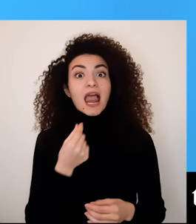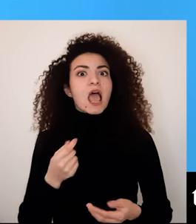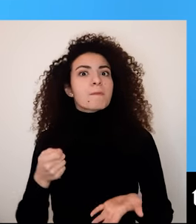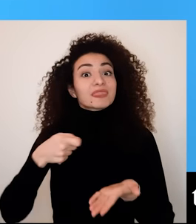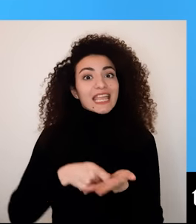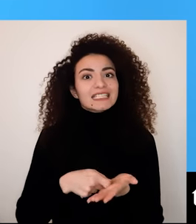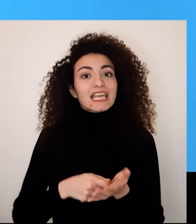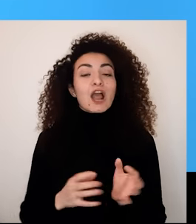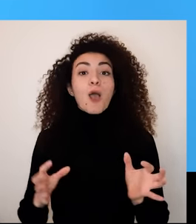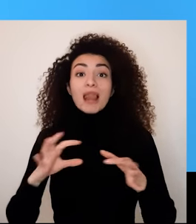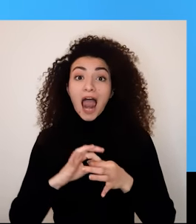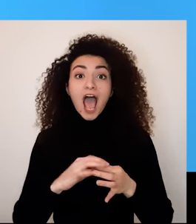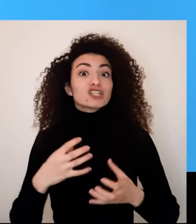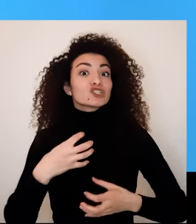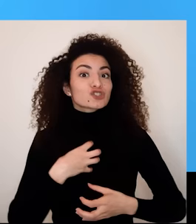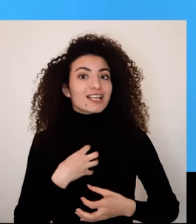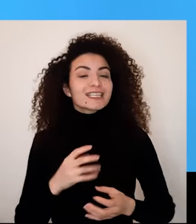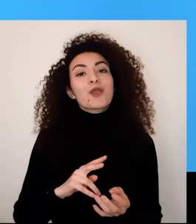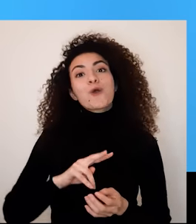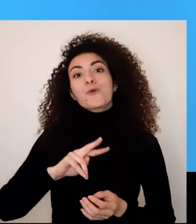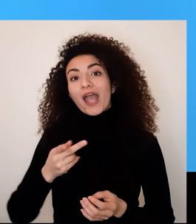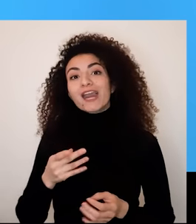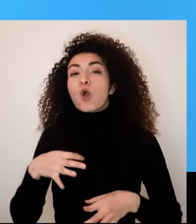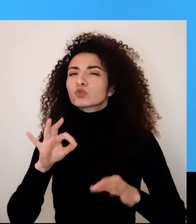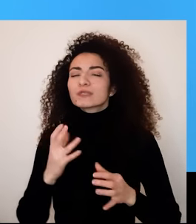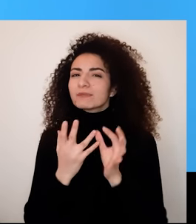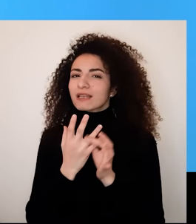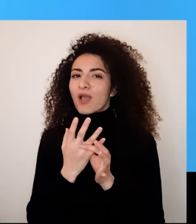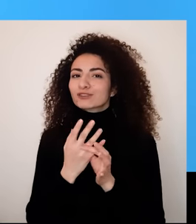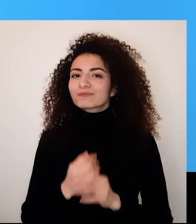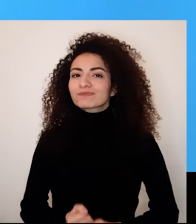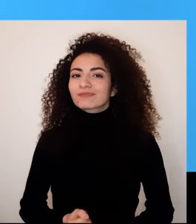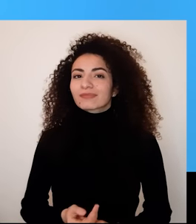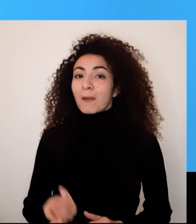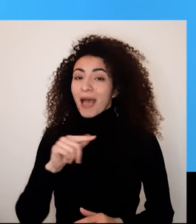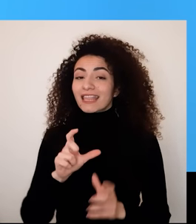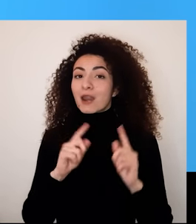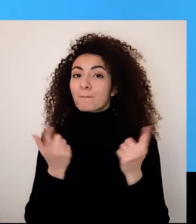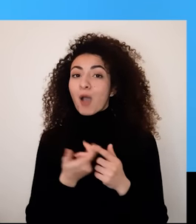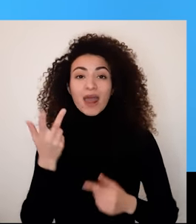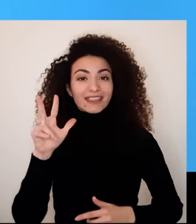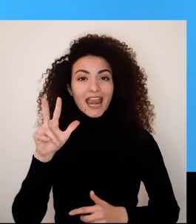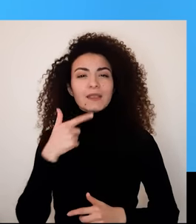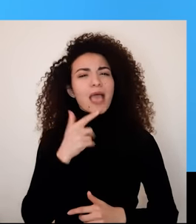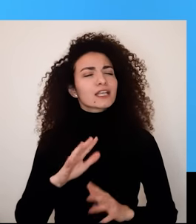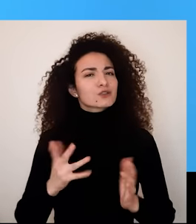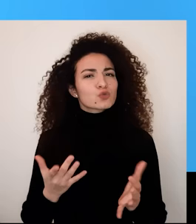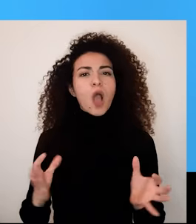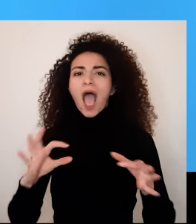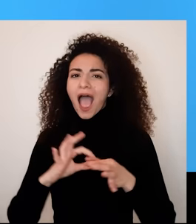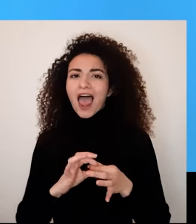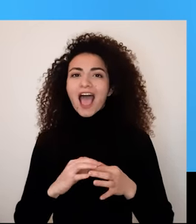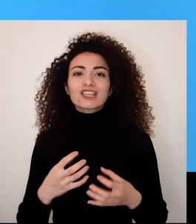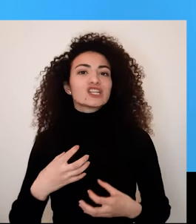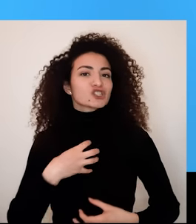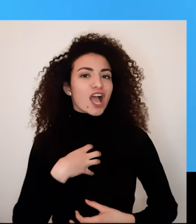العلاقات الشخصية ولسيما في العلاقات الزوجية منلتقى بالمحور الثالث للتعمق بهذا المكون الأساسي لحياة